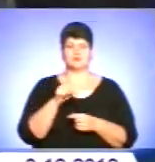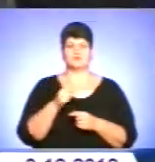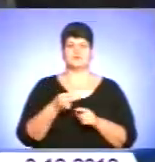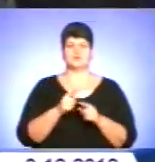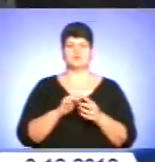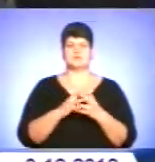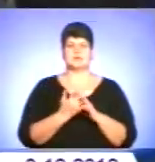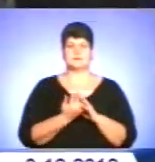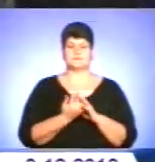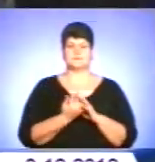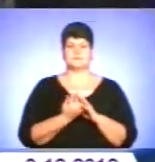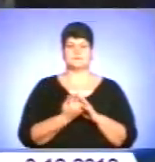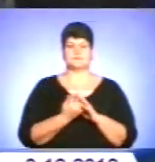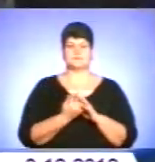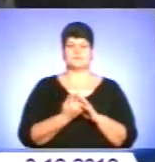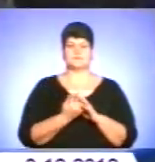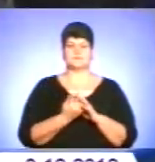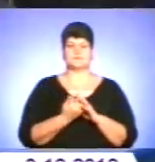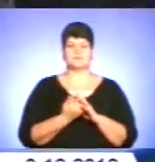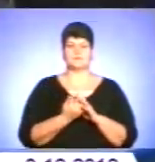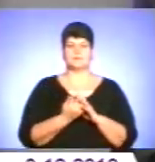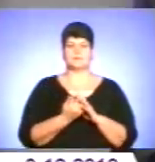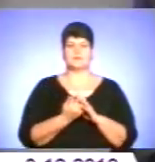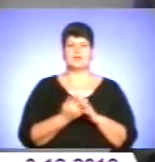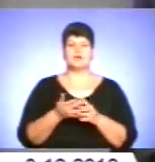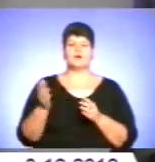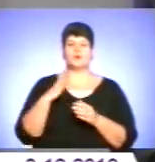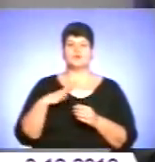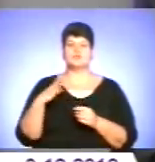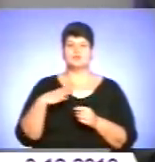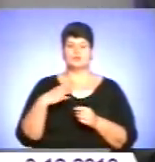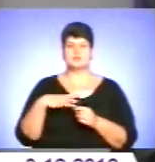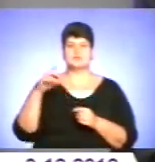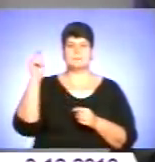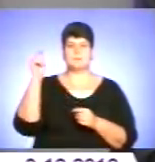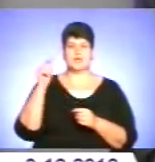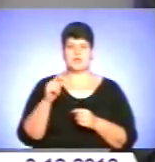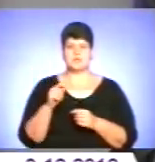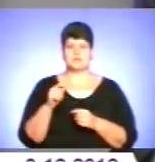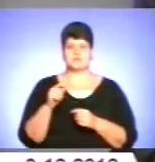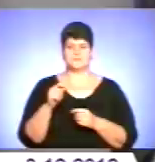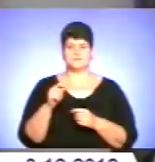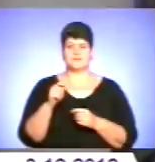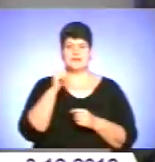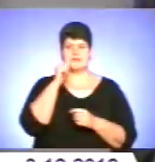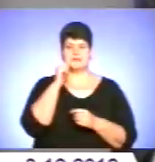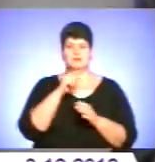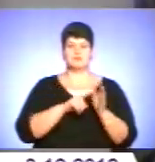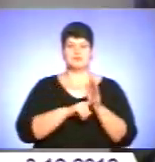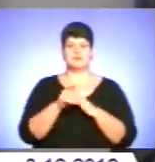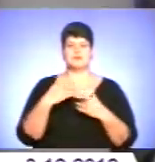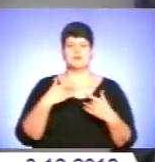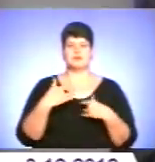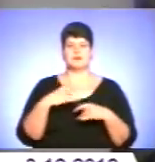сьогодні. Взагалі, про анонсуйте, як відбувається? Очікується приїзд, тому що завтра починаються театральні